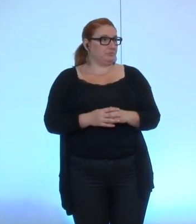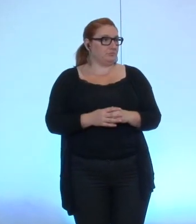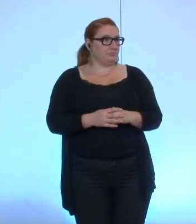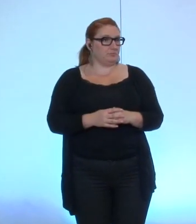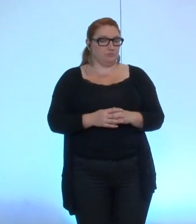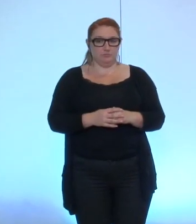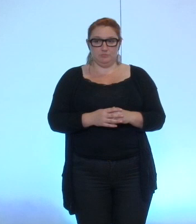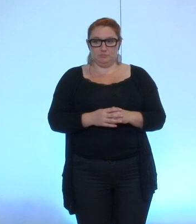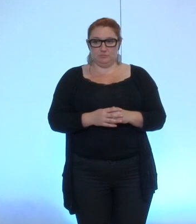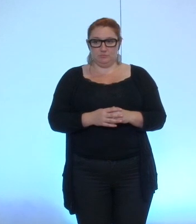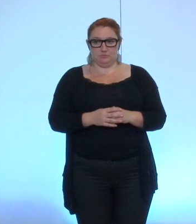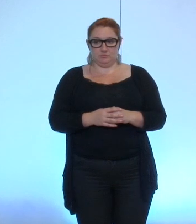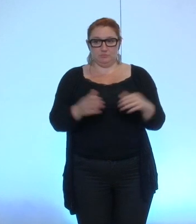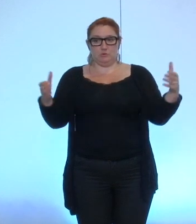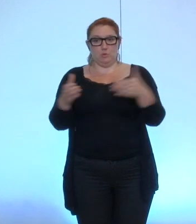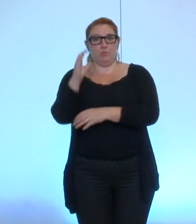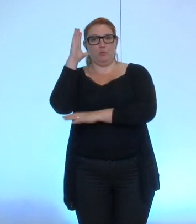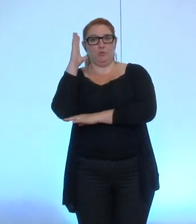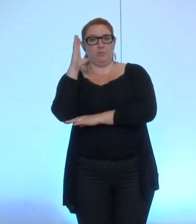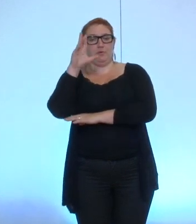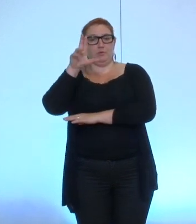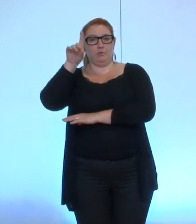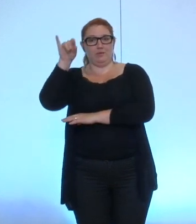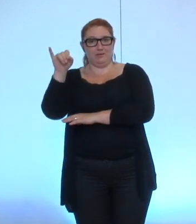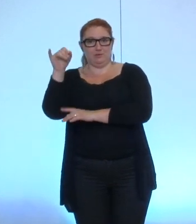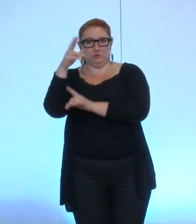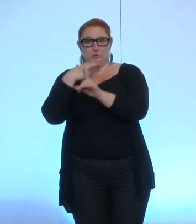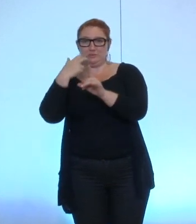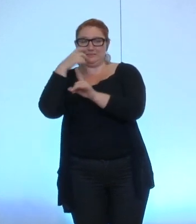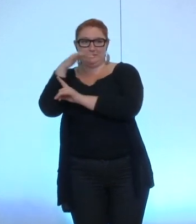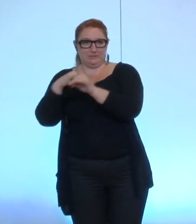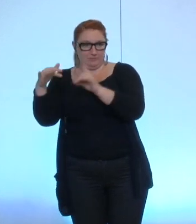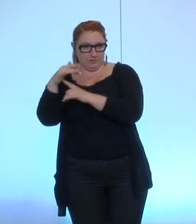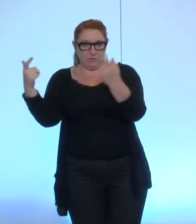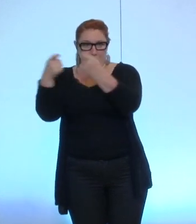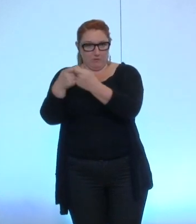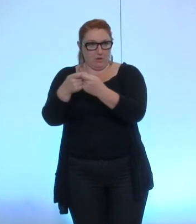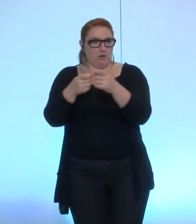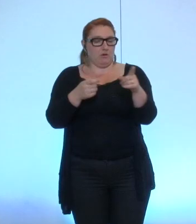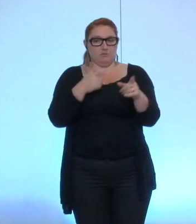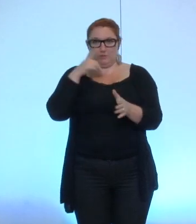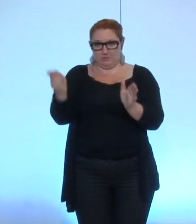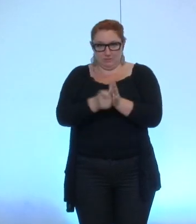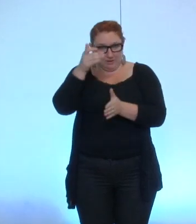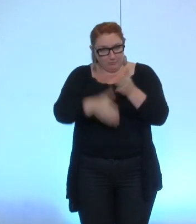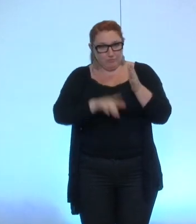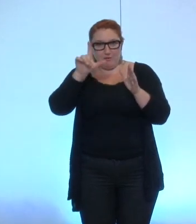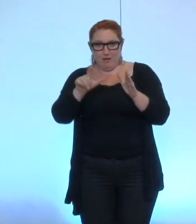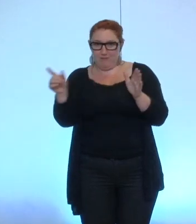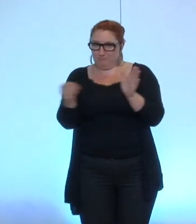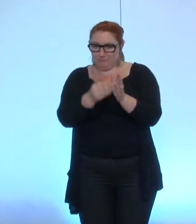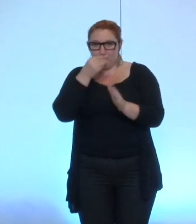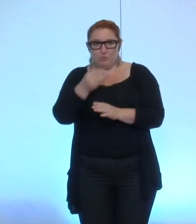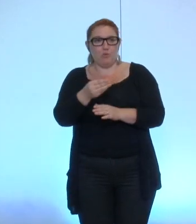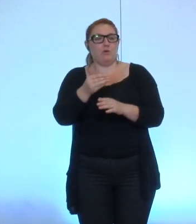qui convient au groupe UMP UDI sur l'été civil qui convient donc qui comporte un délai qui convient